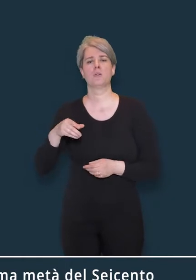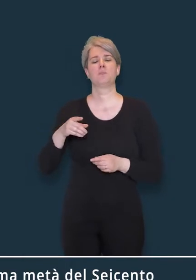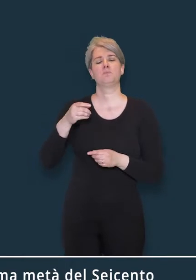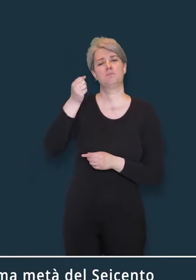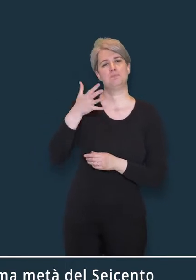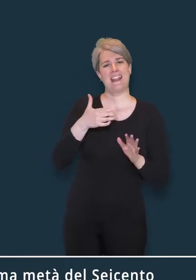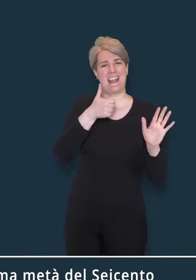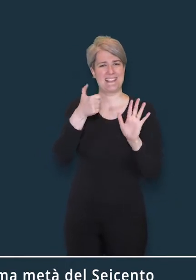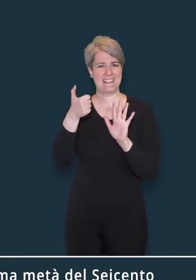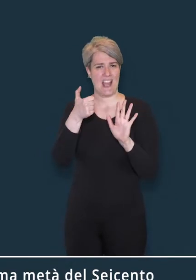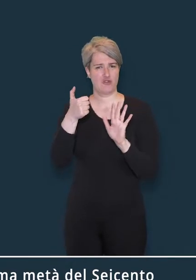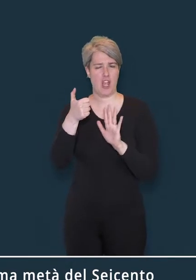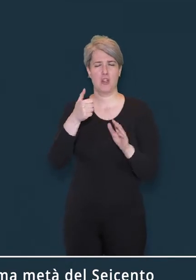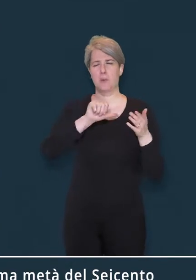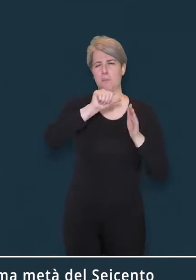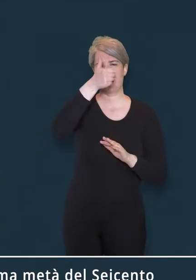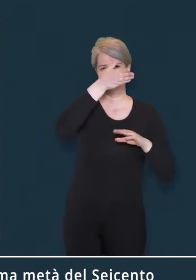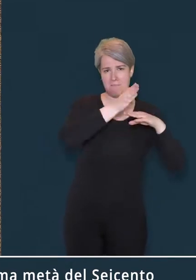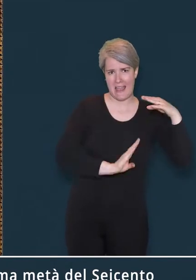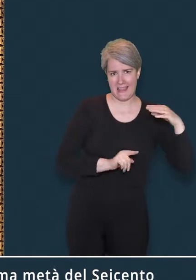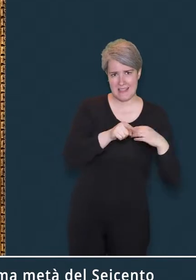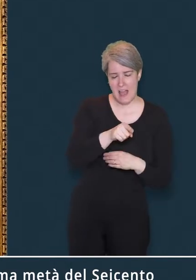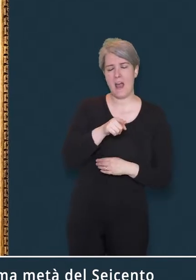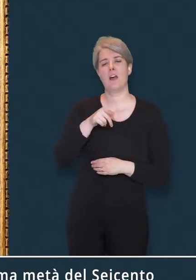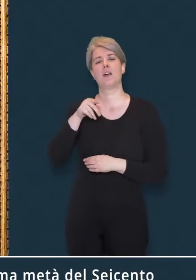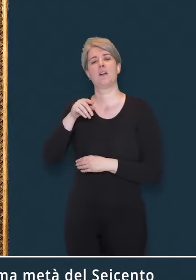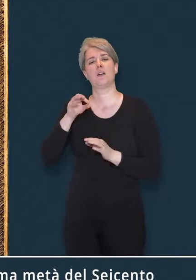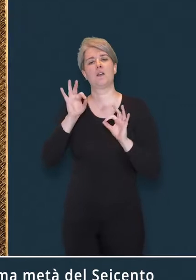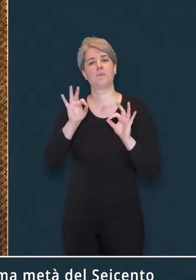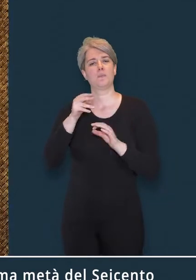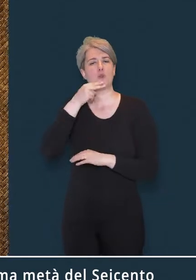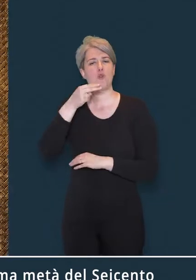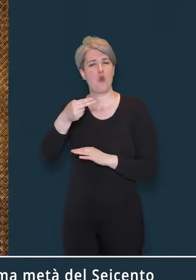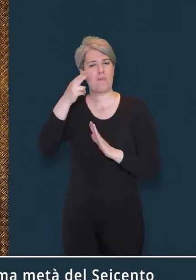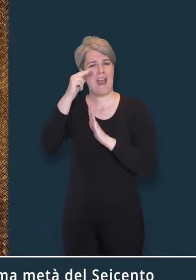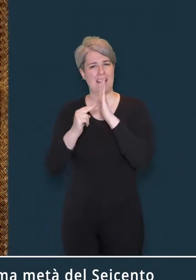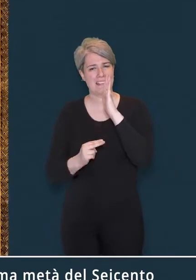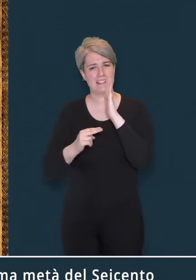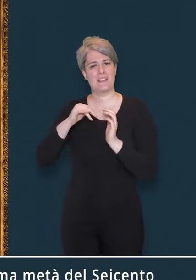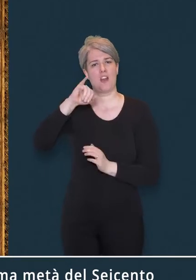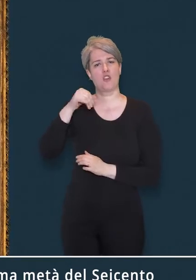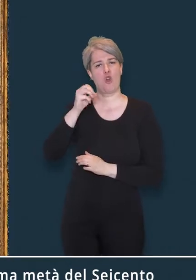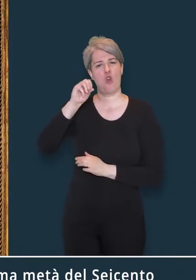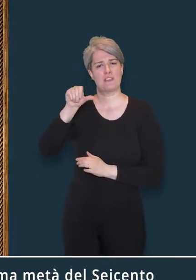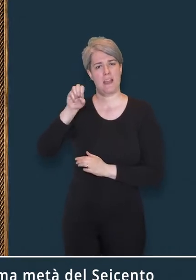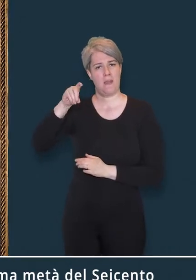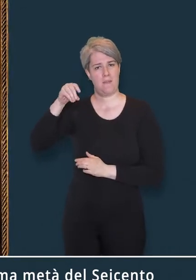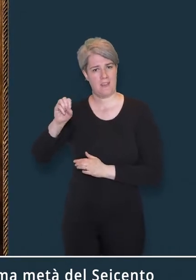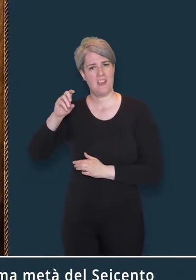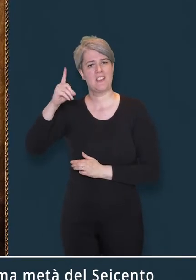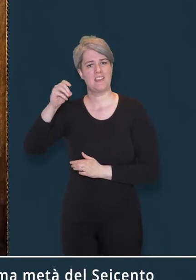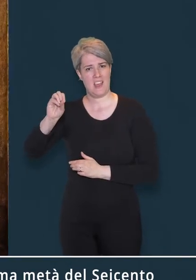opera della prima metà del seicento di Giuseppe de Ribera detto lo